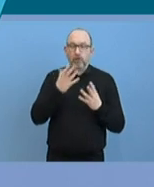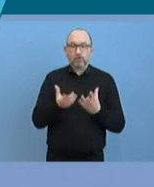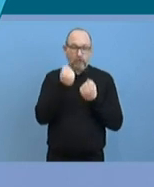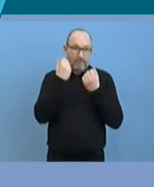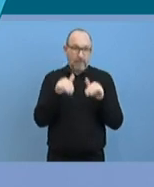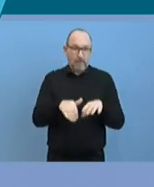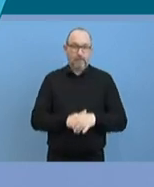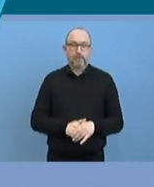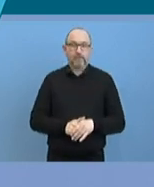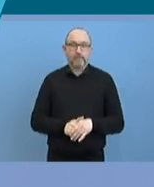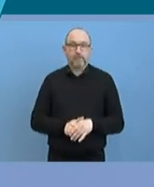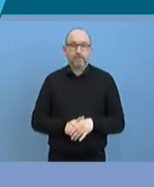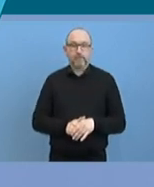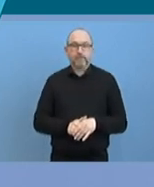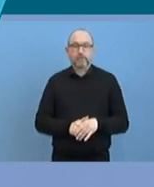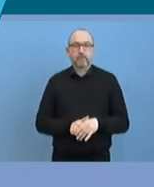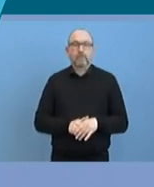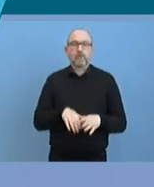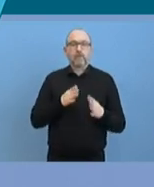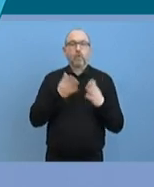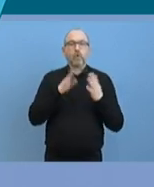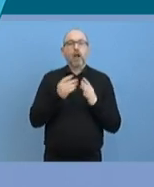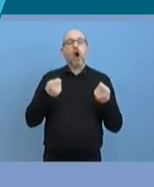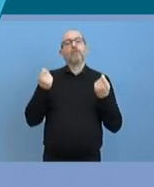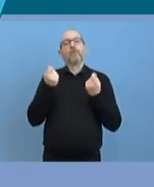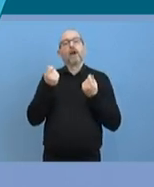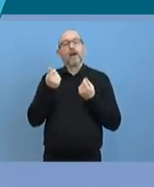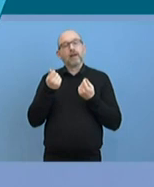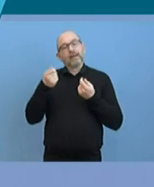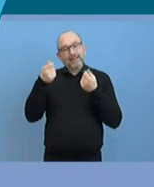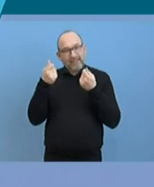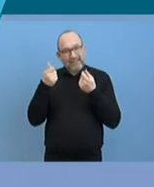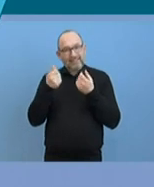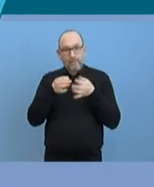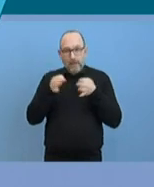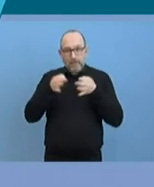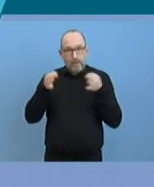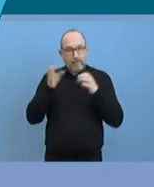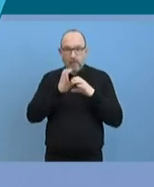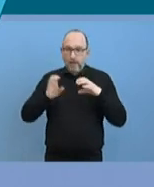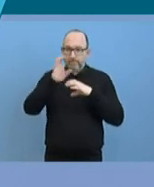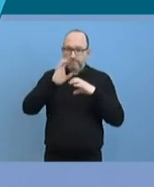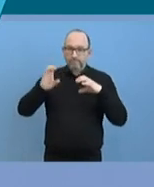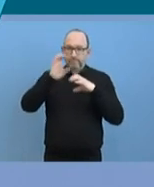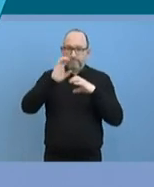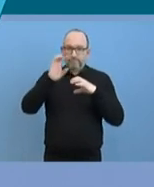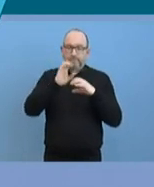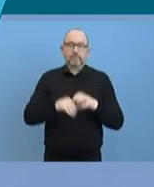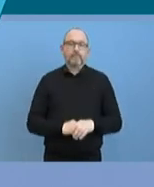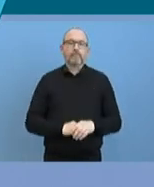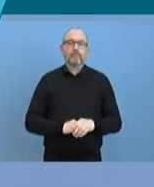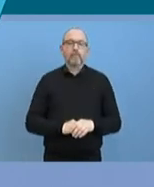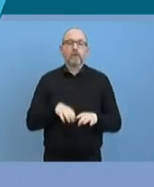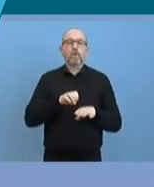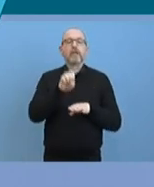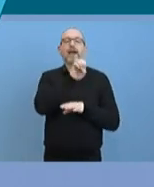Maßnahmen der Mitgliedstaaten zur Liquiditätssicherung sind noch einmal aufgestockt worden. Darüber hinaus laufen bei den europäischen